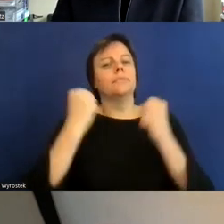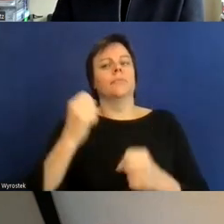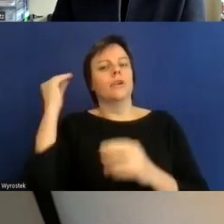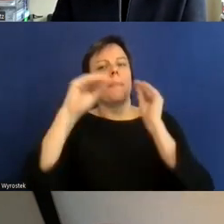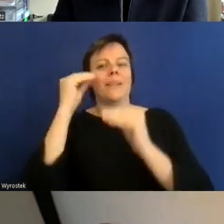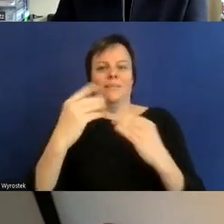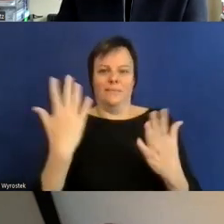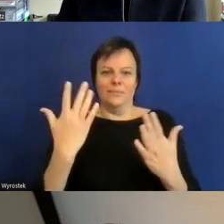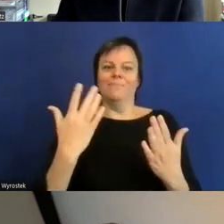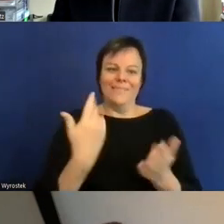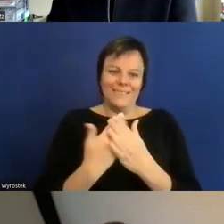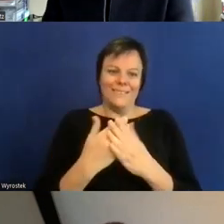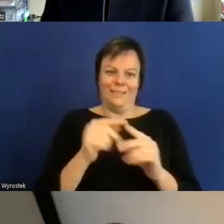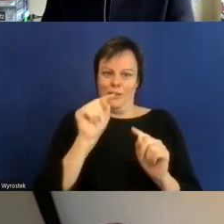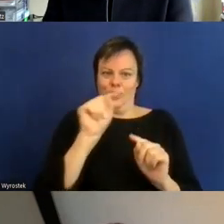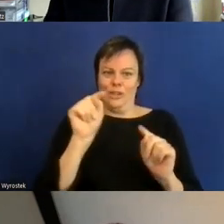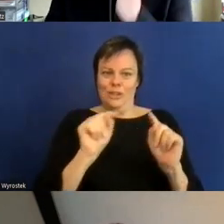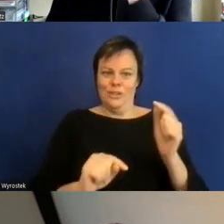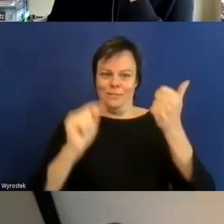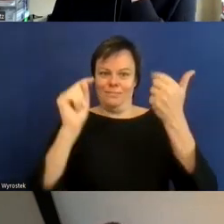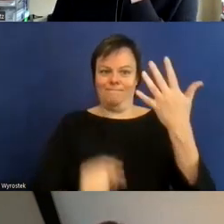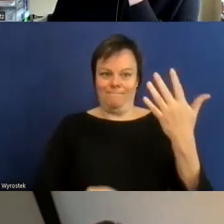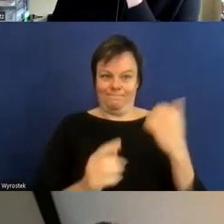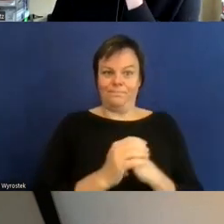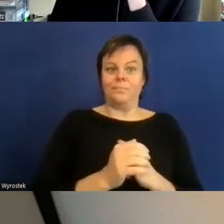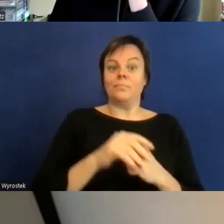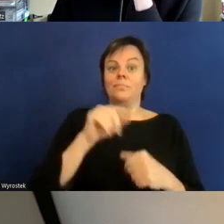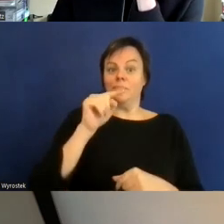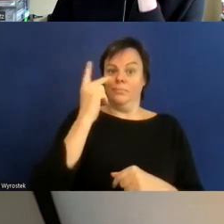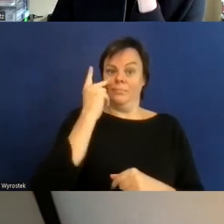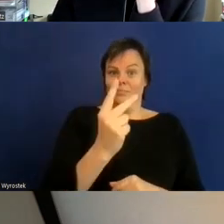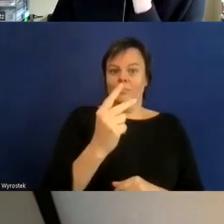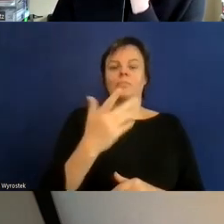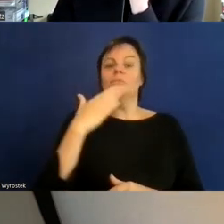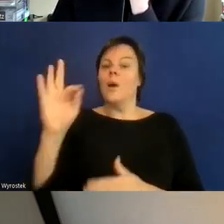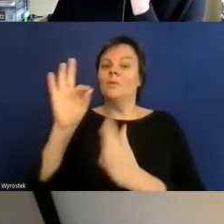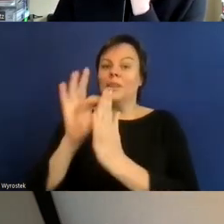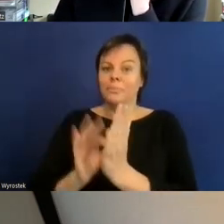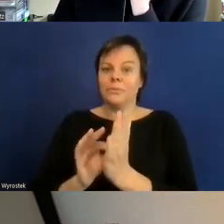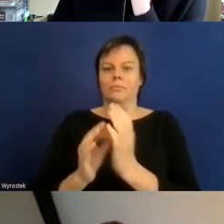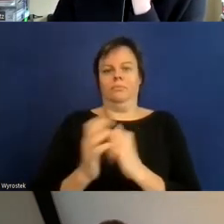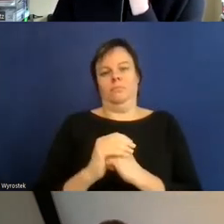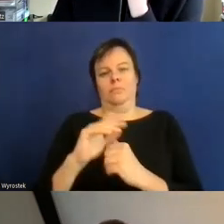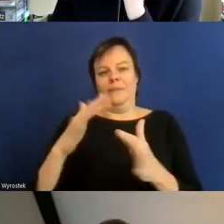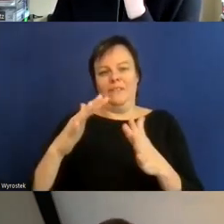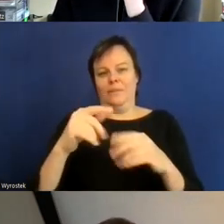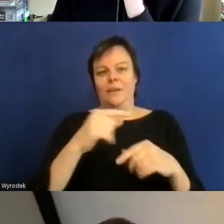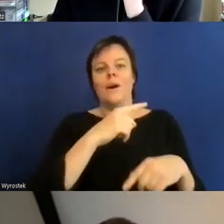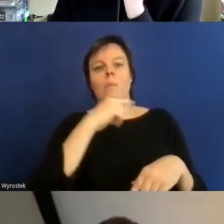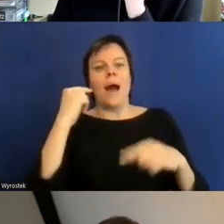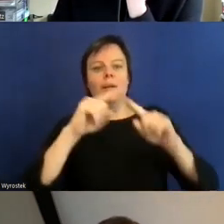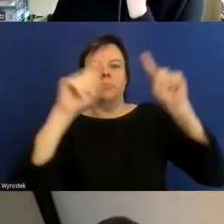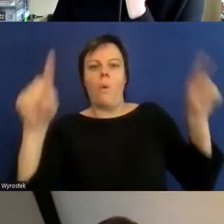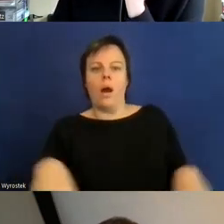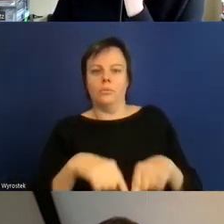wir werden das nächste Mal verhindern aber darüber hinaus gab es auch fachliche Anmerkungen ich greife